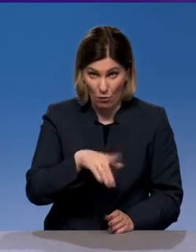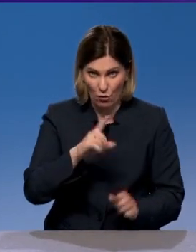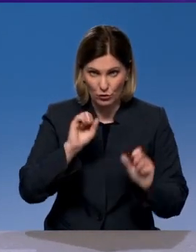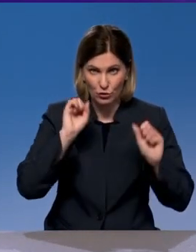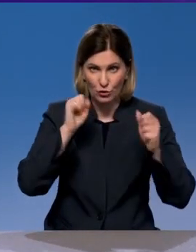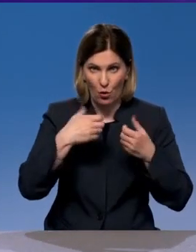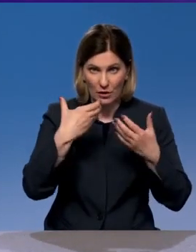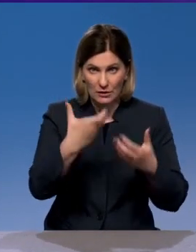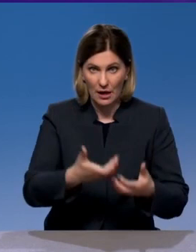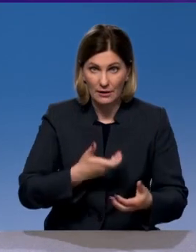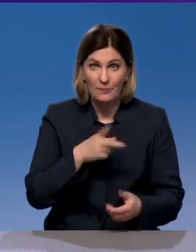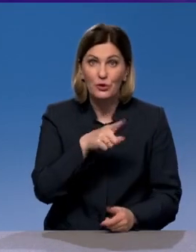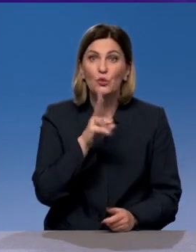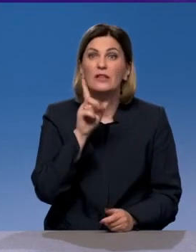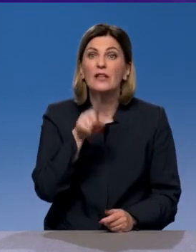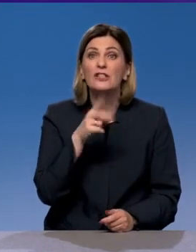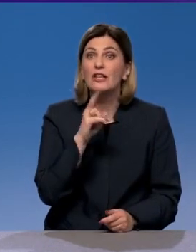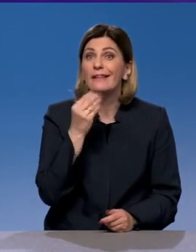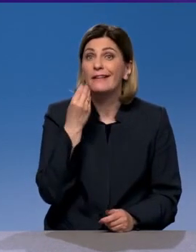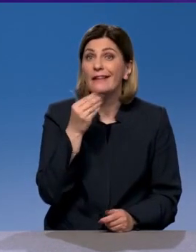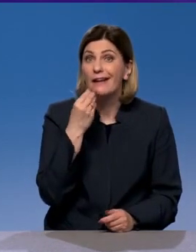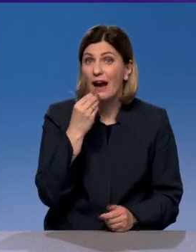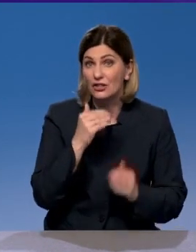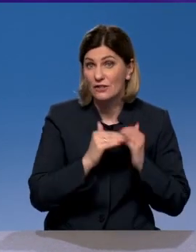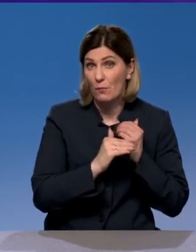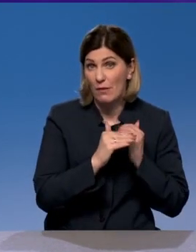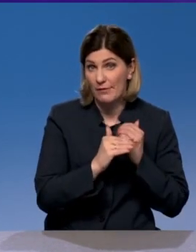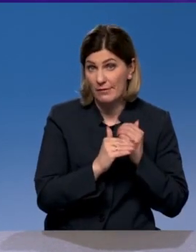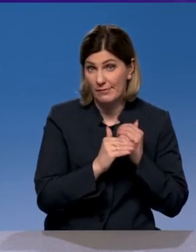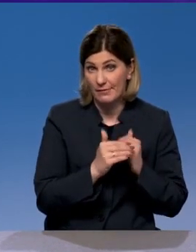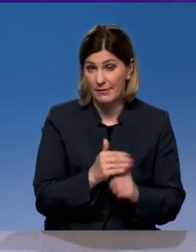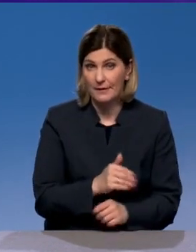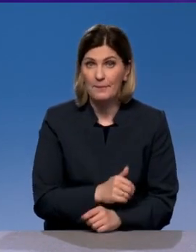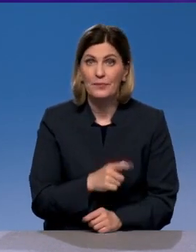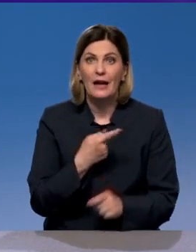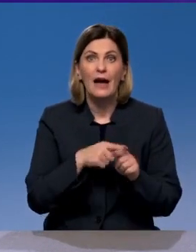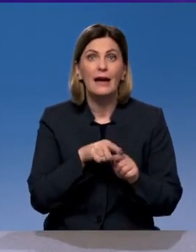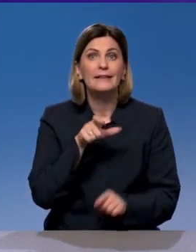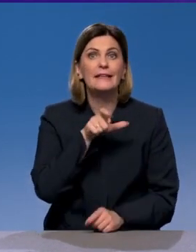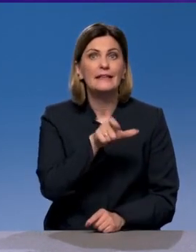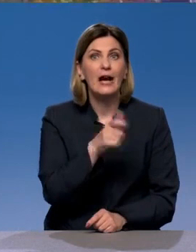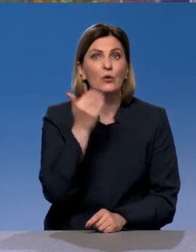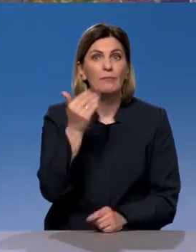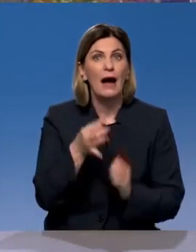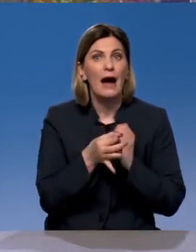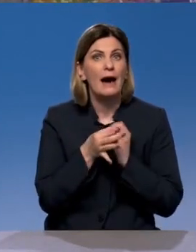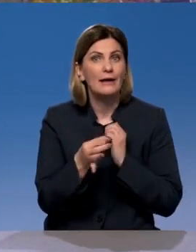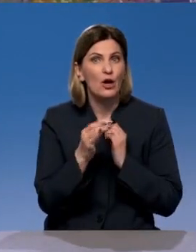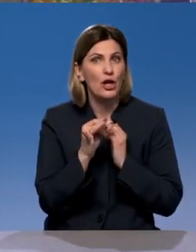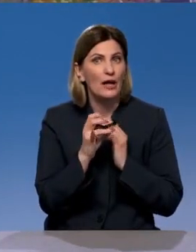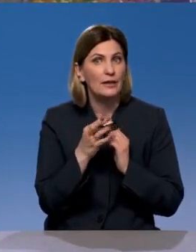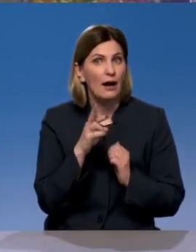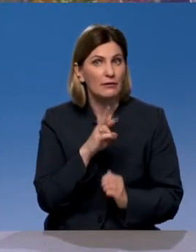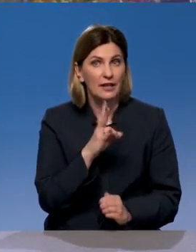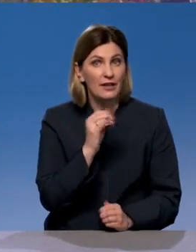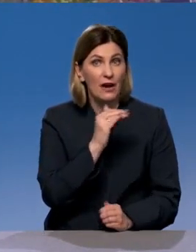Но тут даже не качество покрытия, а география. Да, но это странно. Эта дорога, по-моему, региональная, она не федеральная. Но она не